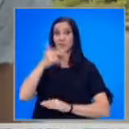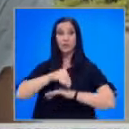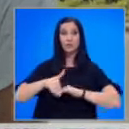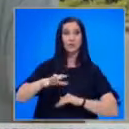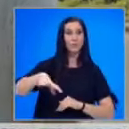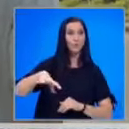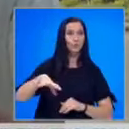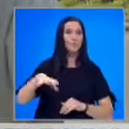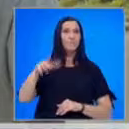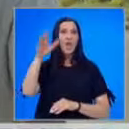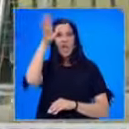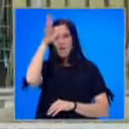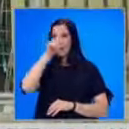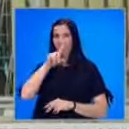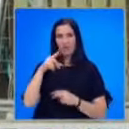Ирак не е добре.